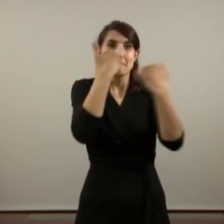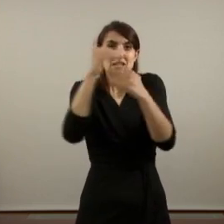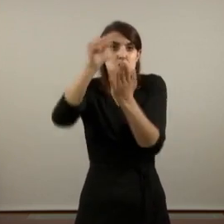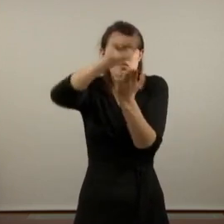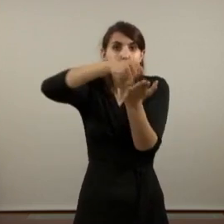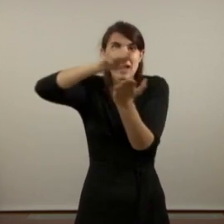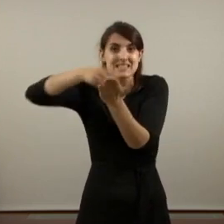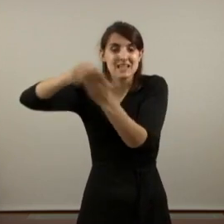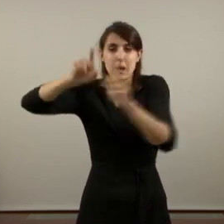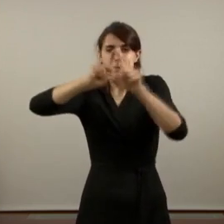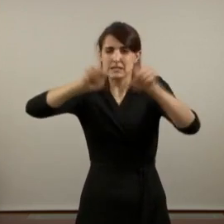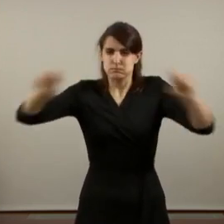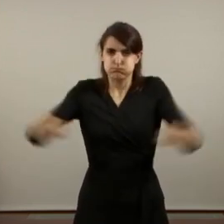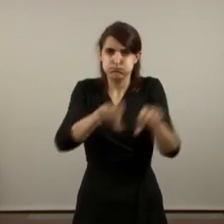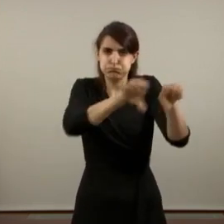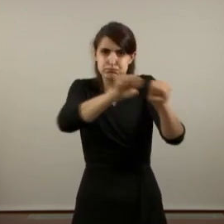mans de grans tenidors.